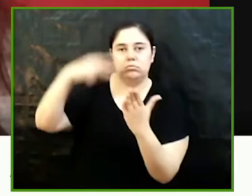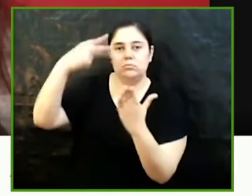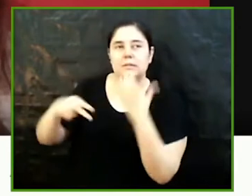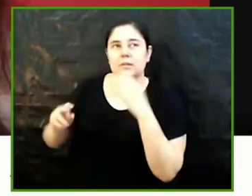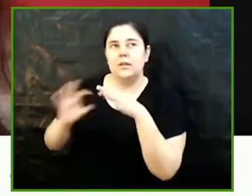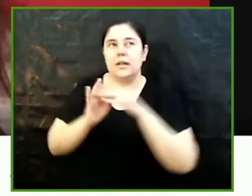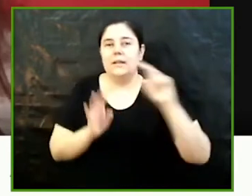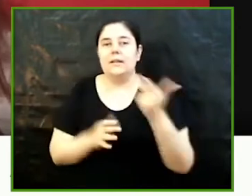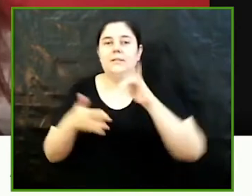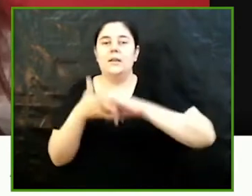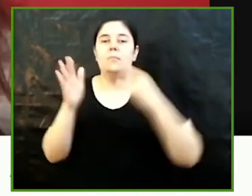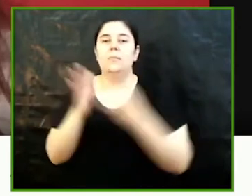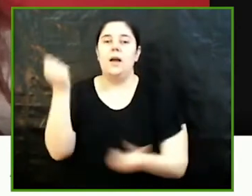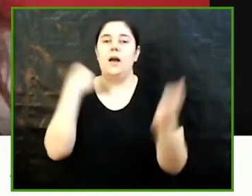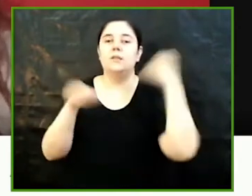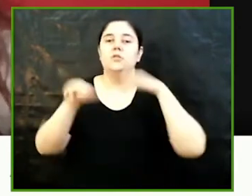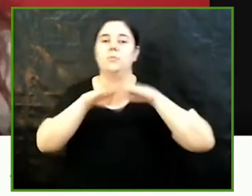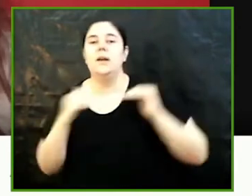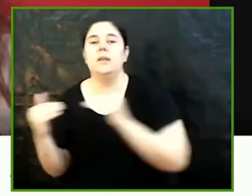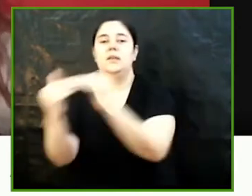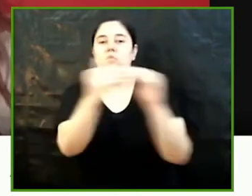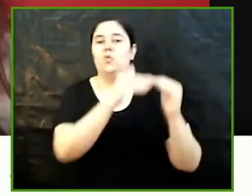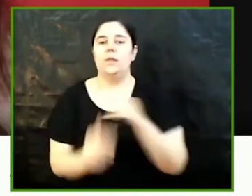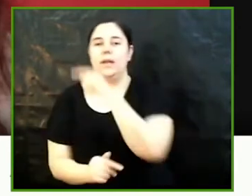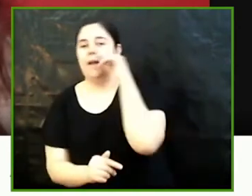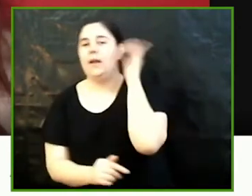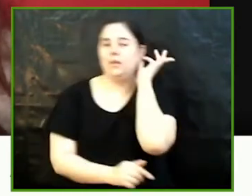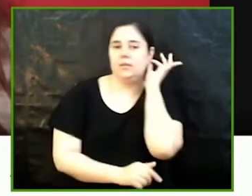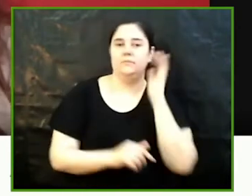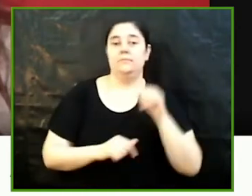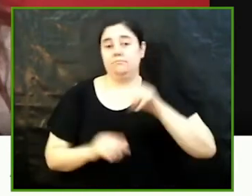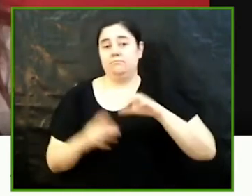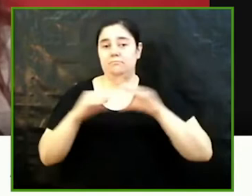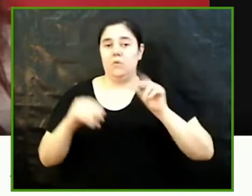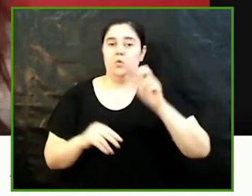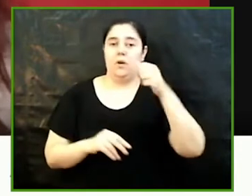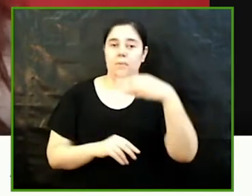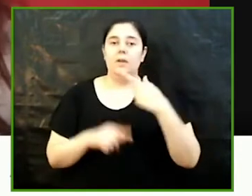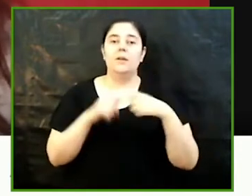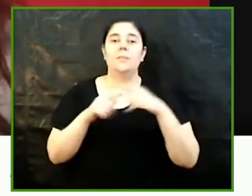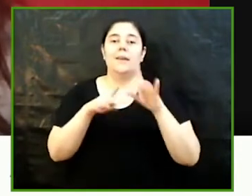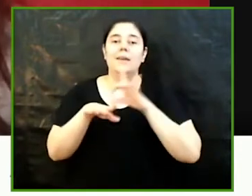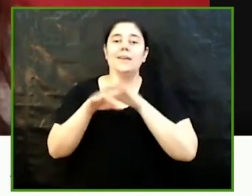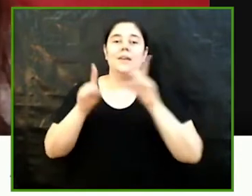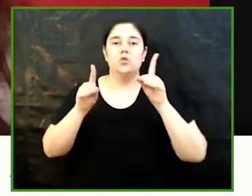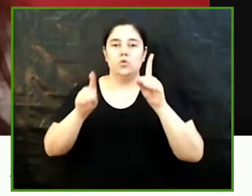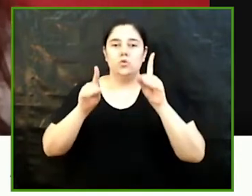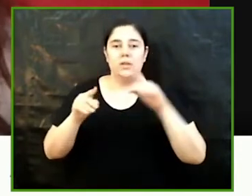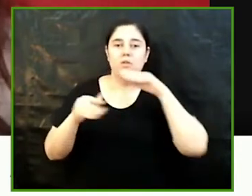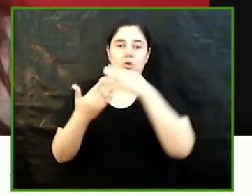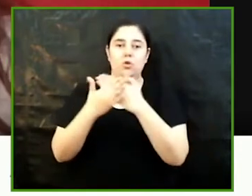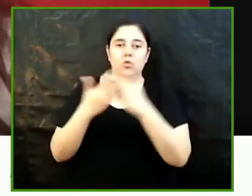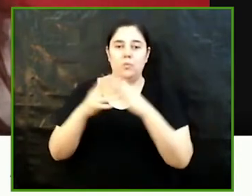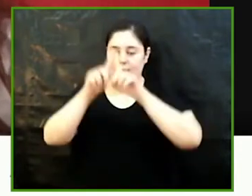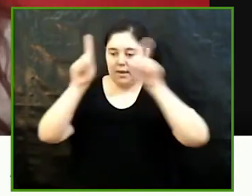per la igualtat entre dones i homes a la Universitat Autònoma de Barcelona ja que en les guies docents és el document on veiem